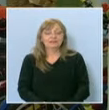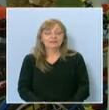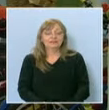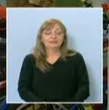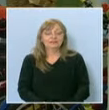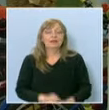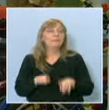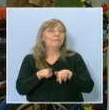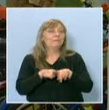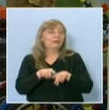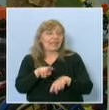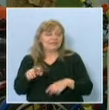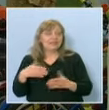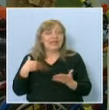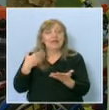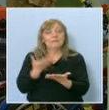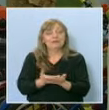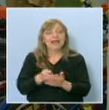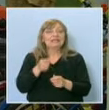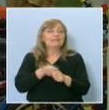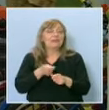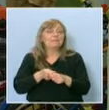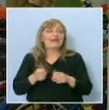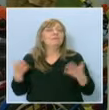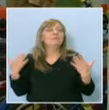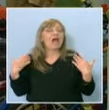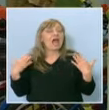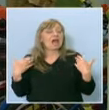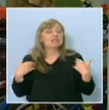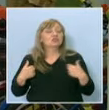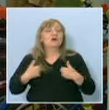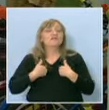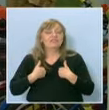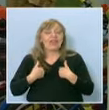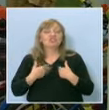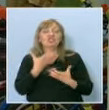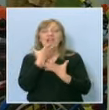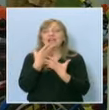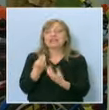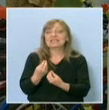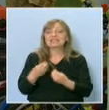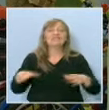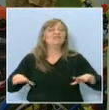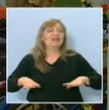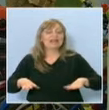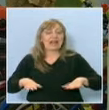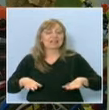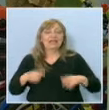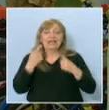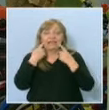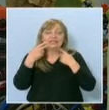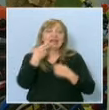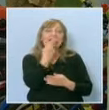Приятели, предлагам ви да си направим една разходка из нашия красив град, за да